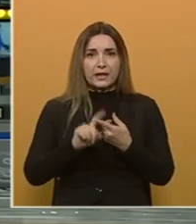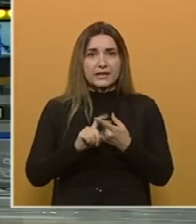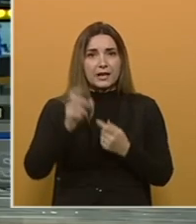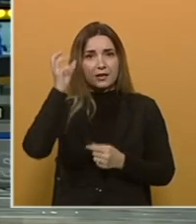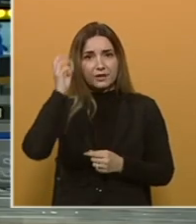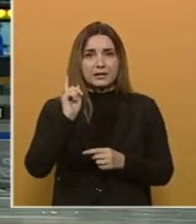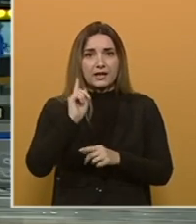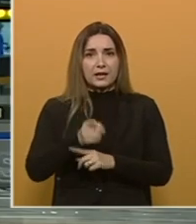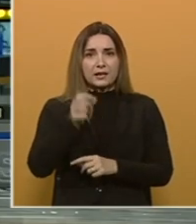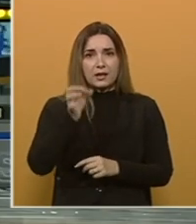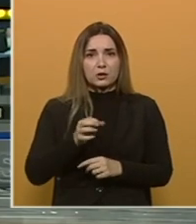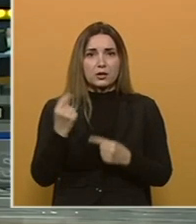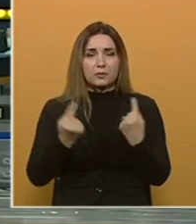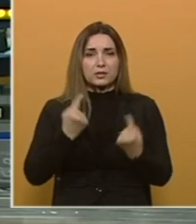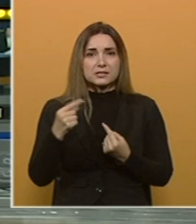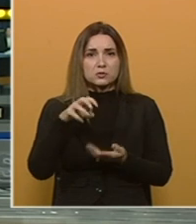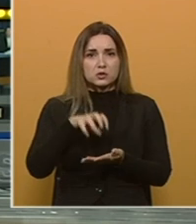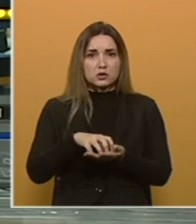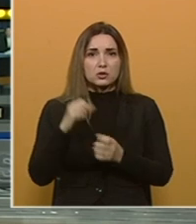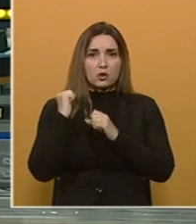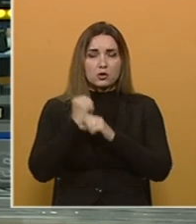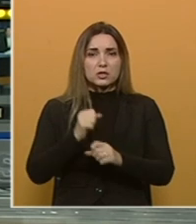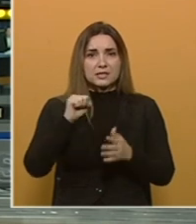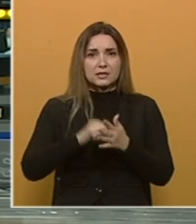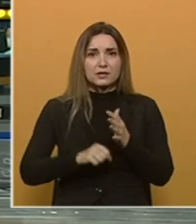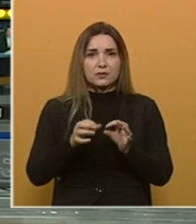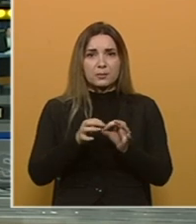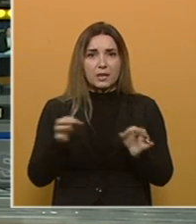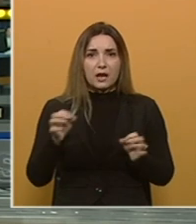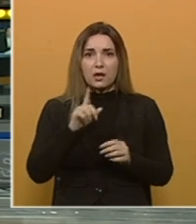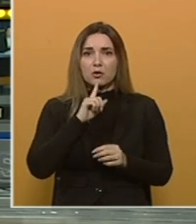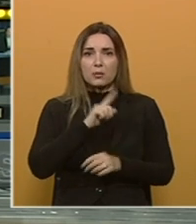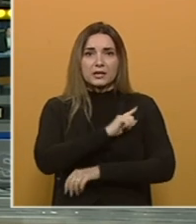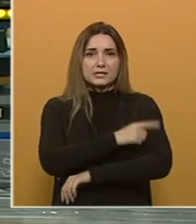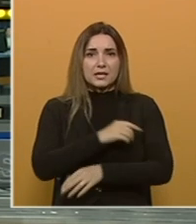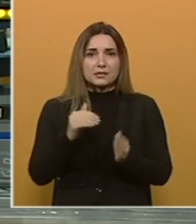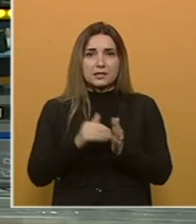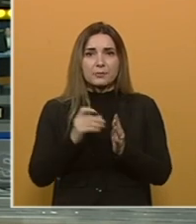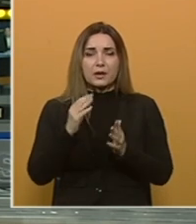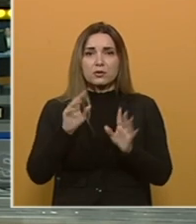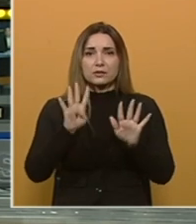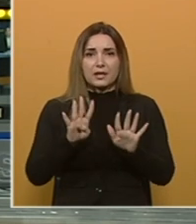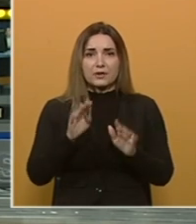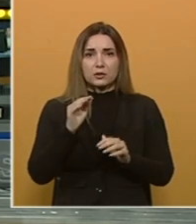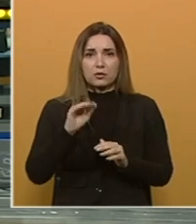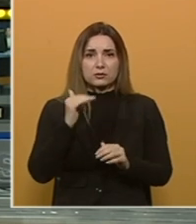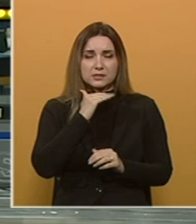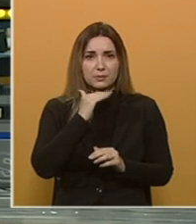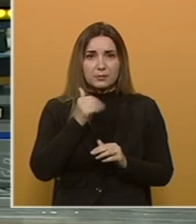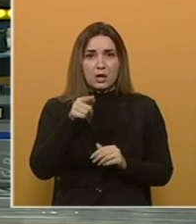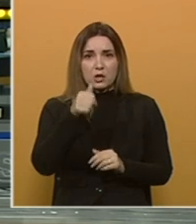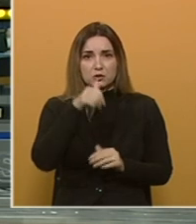Federalna vlada naredila je kantonalnim kriznim sožerima donošenje restriktivnih mjera, koje bi na snaze trebalo biti od 9. grujna.